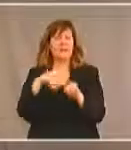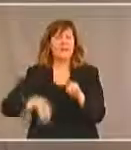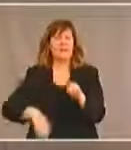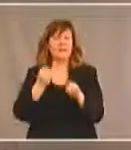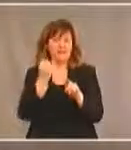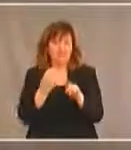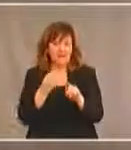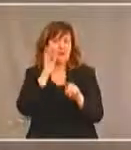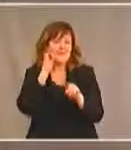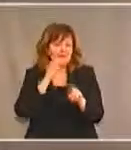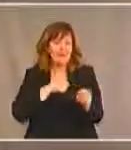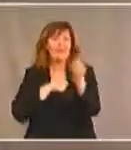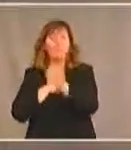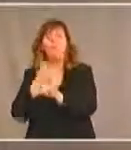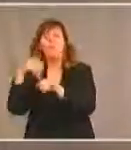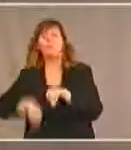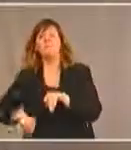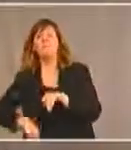de l'élaboration de cette loi ? Alors,